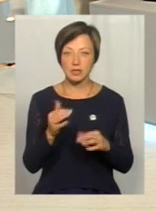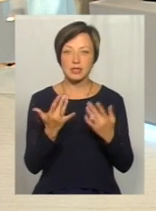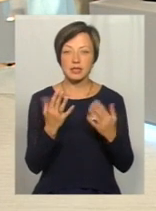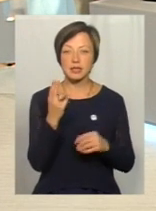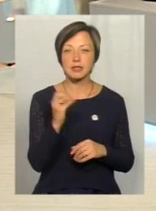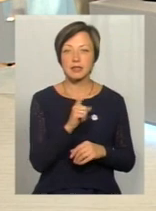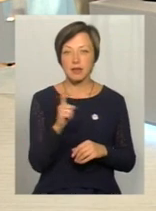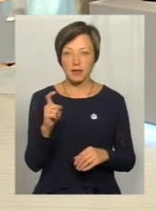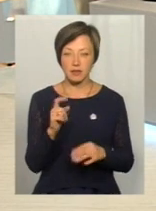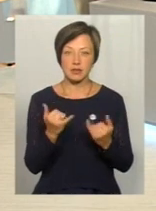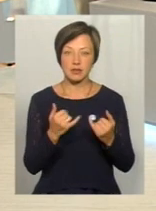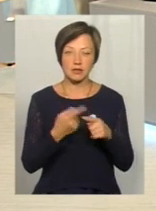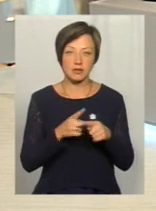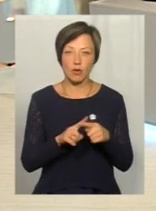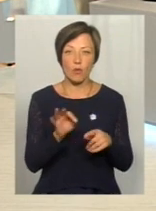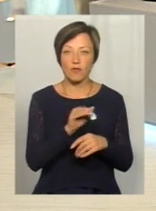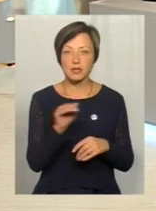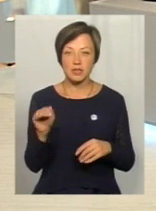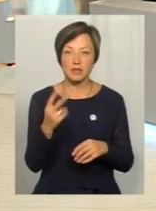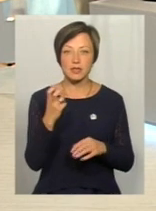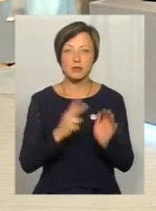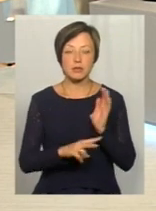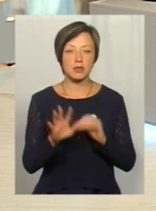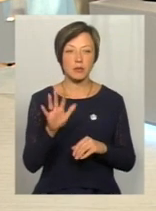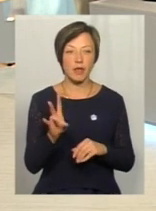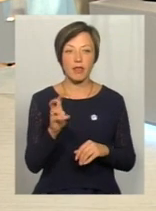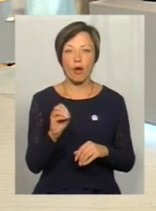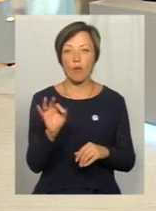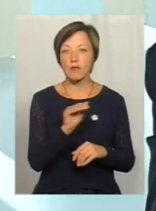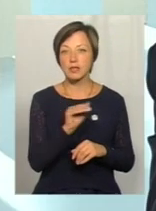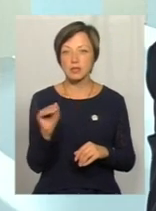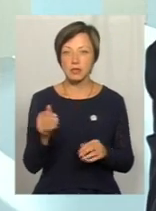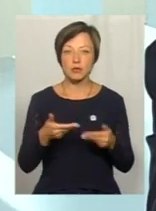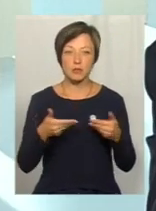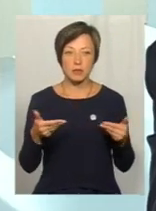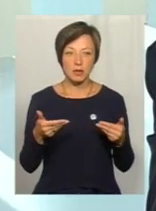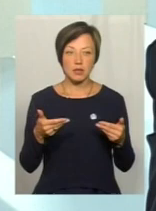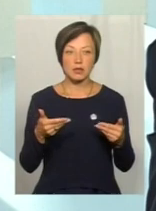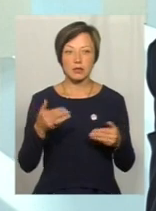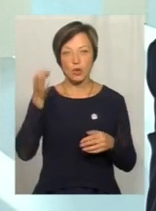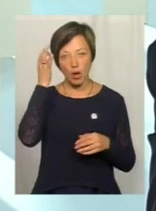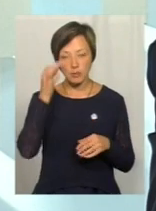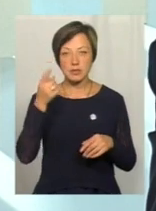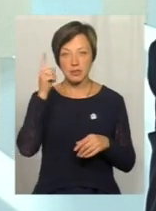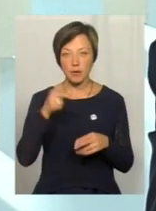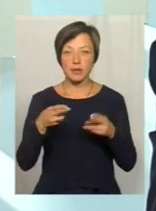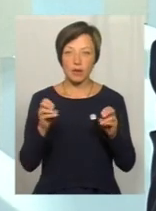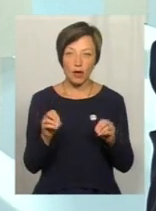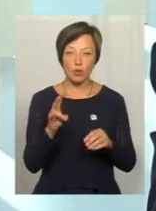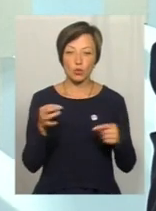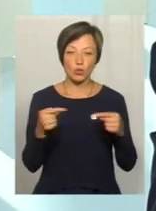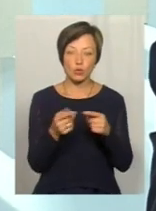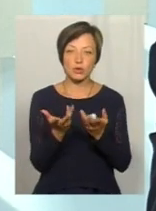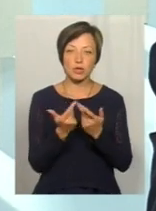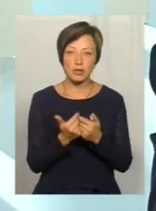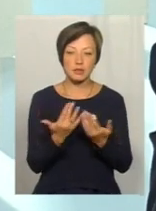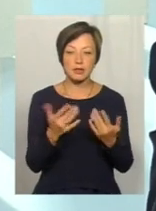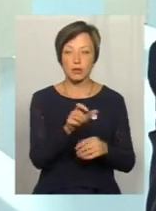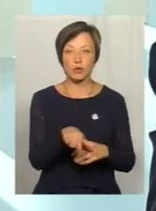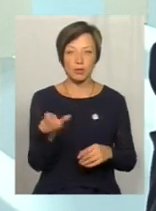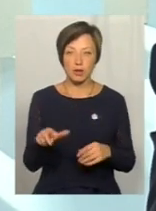людей.